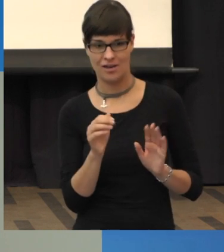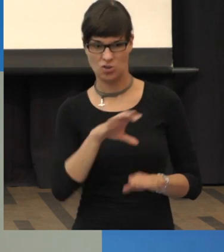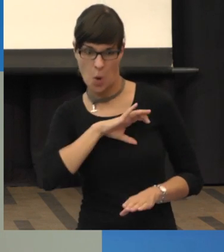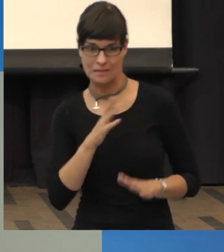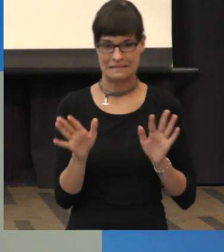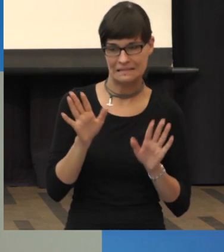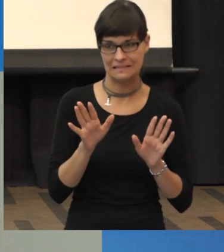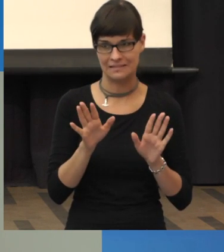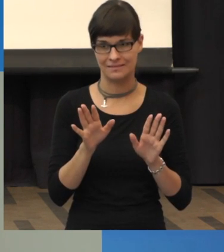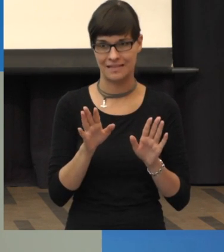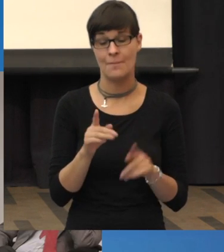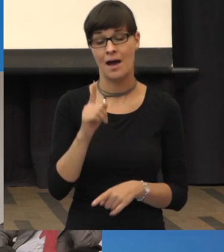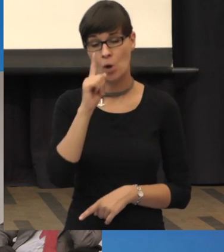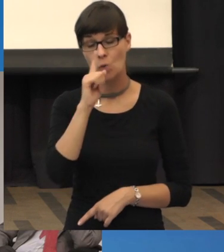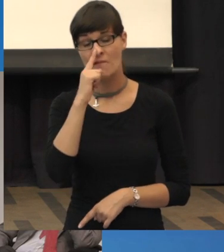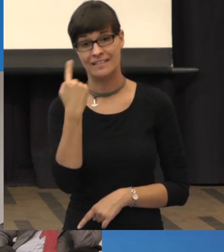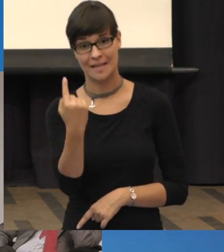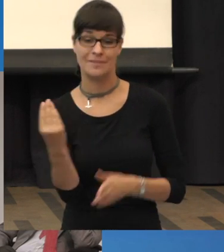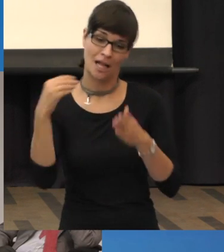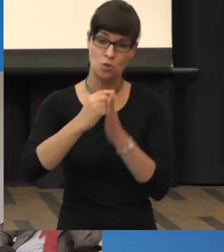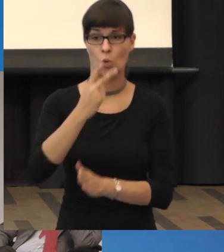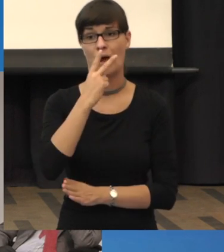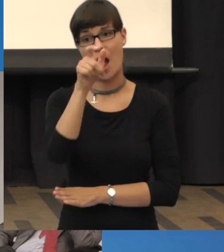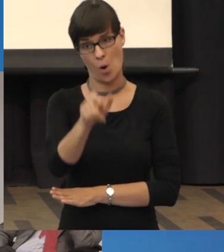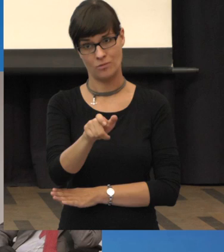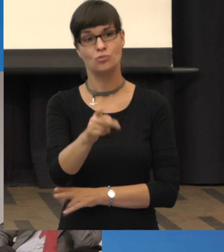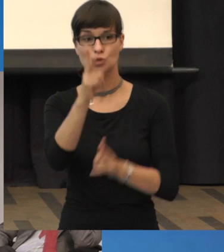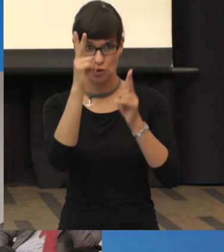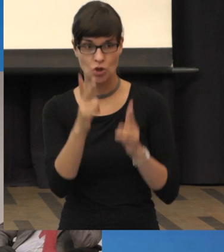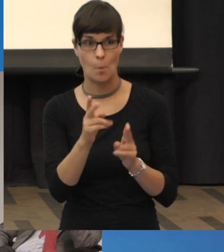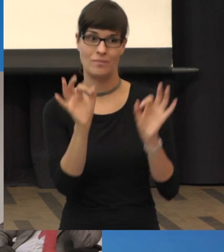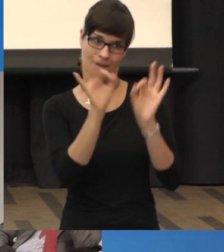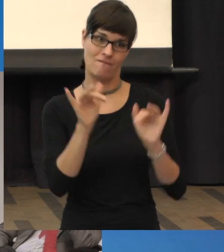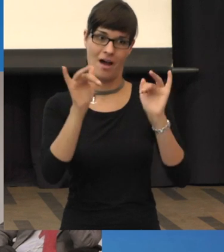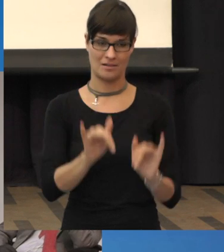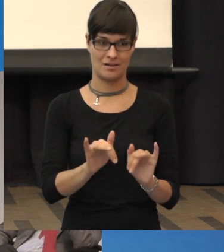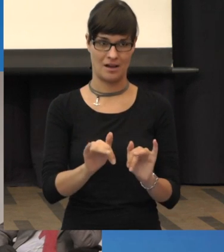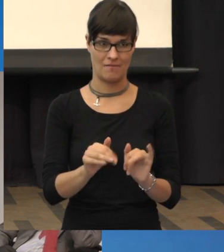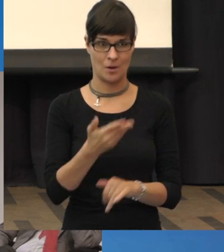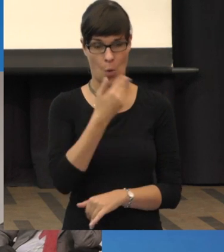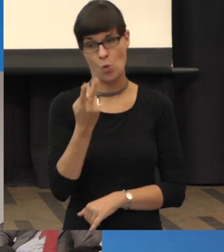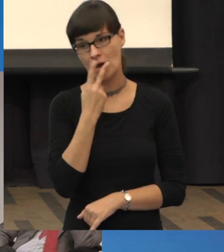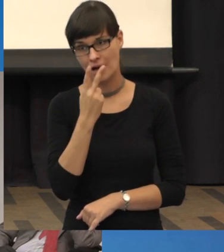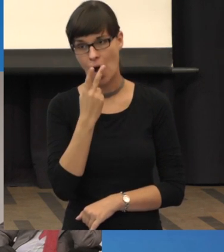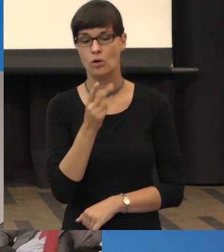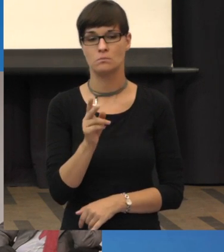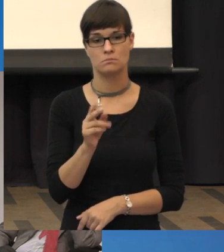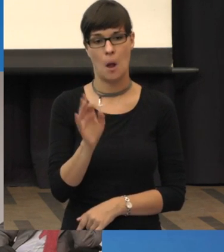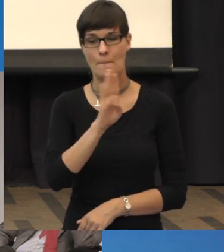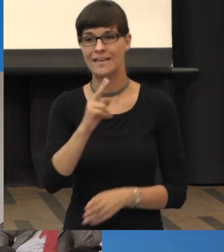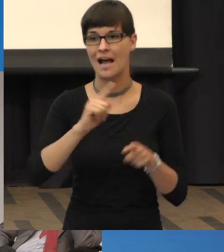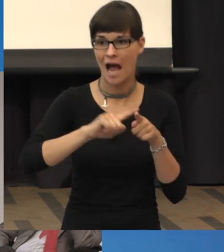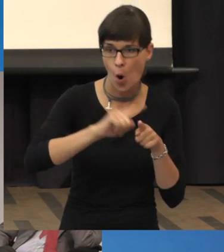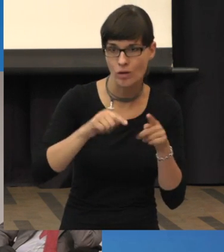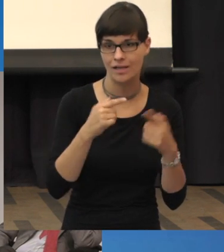Und nur bei Rauchern. Anders kenne ich es im Moment nicht. So, hier hinten geht es weiter. Ja,